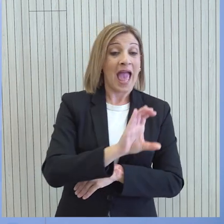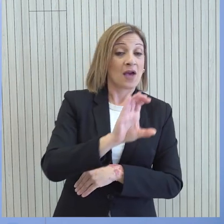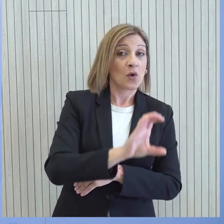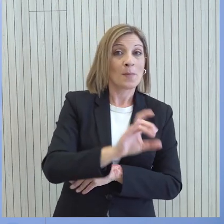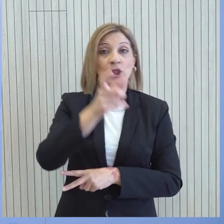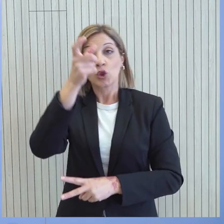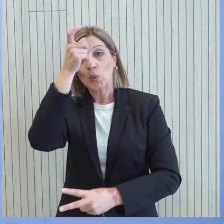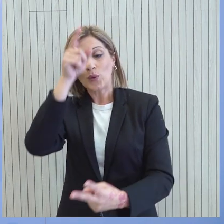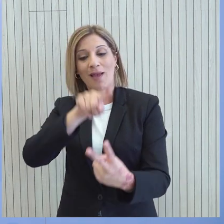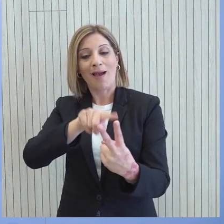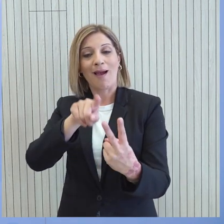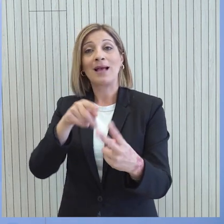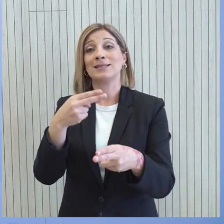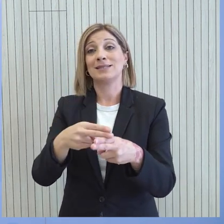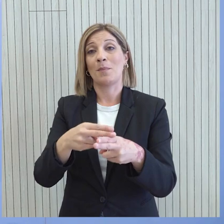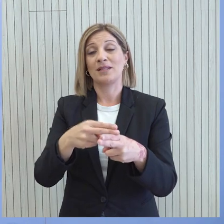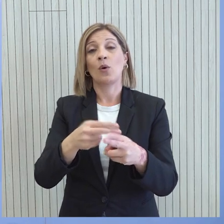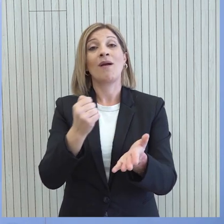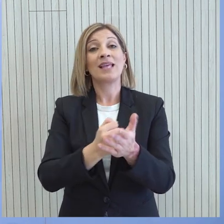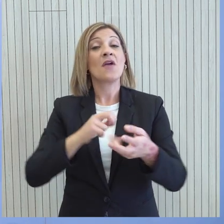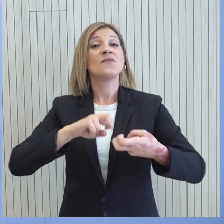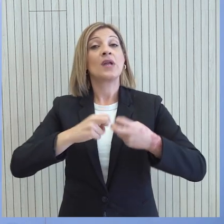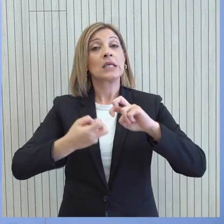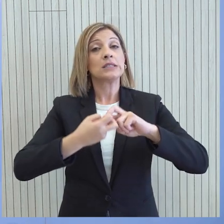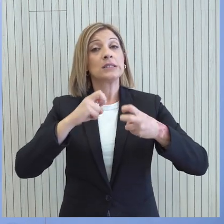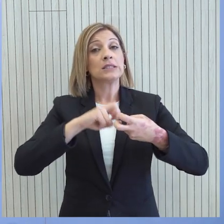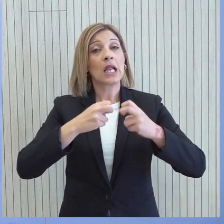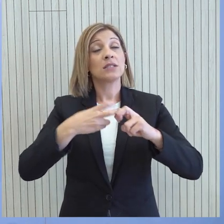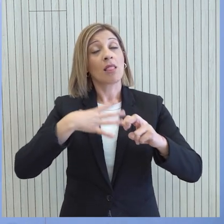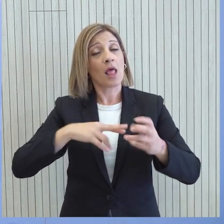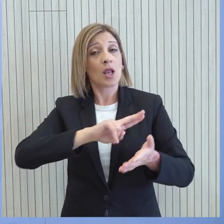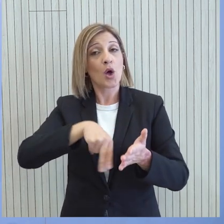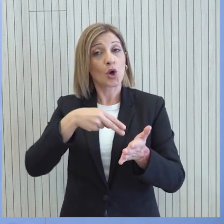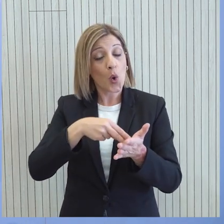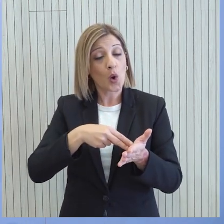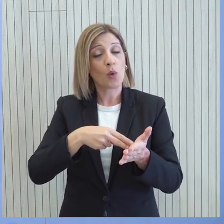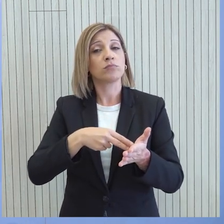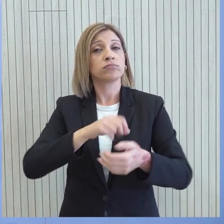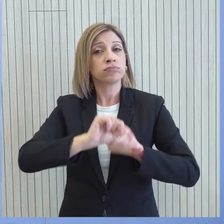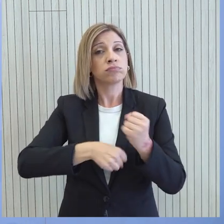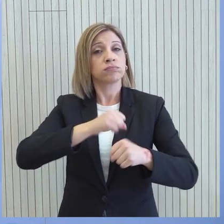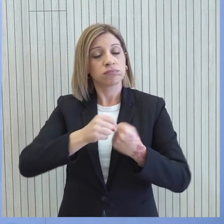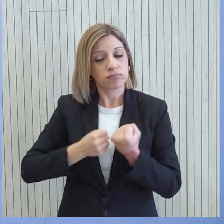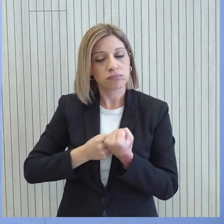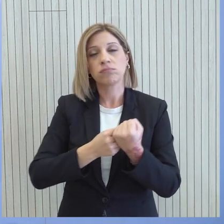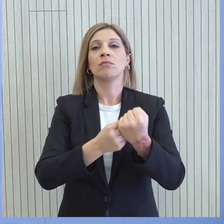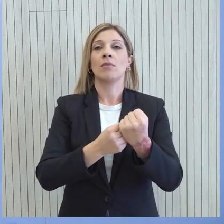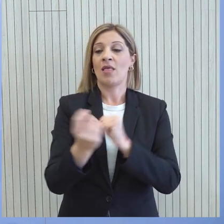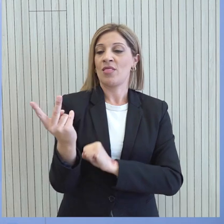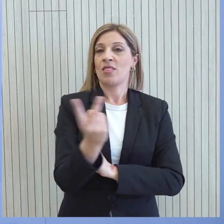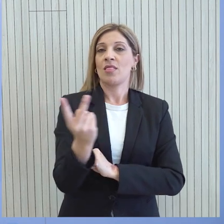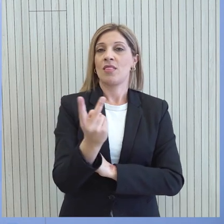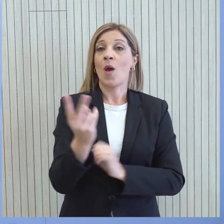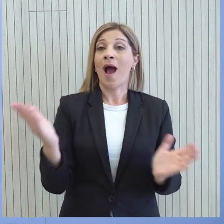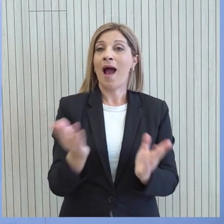ενώ επανέλαβε την ετοιμότητα των Βρυξελών να διαδραματίσουν ενεργό ρόλο στην υποστήριξη όλων των